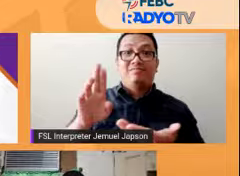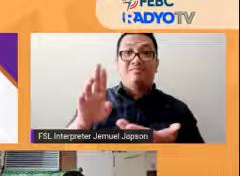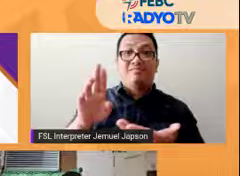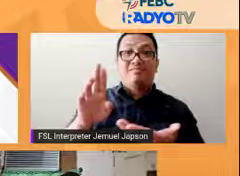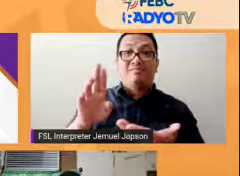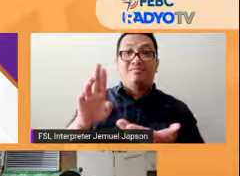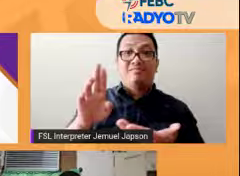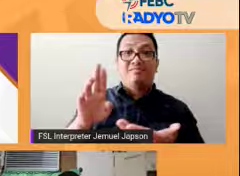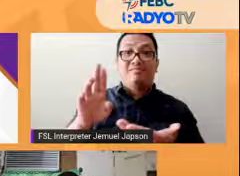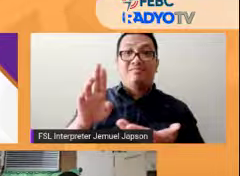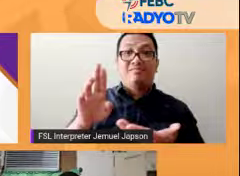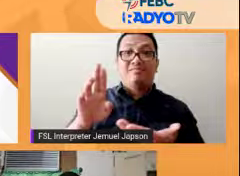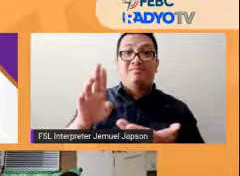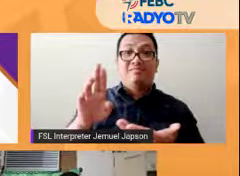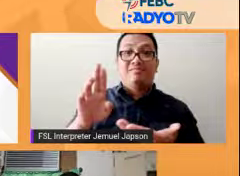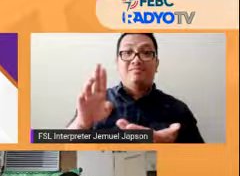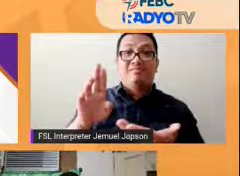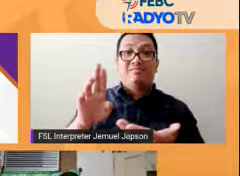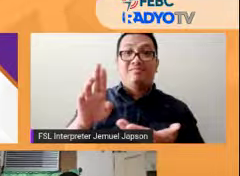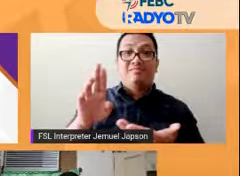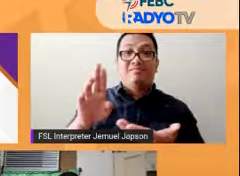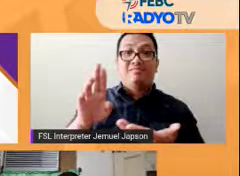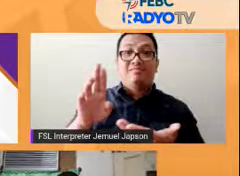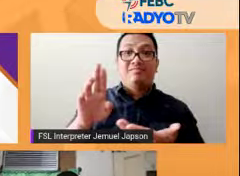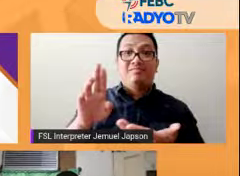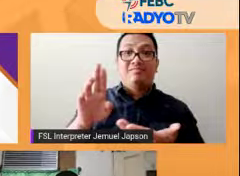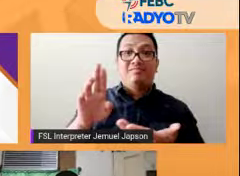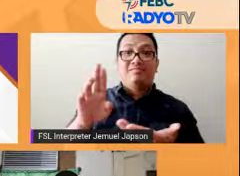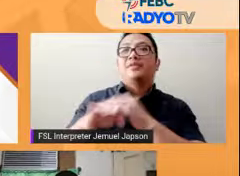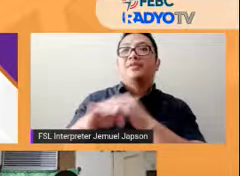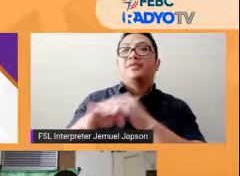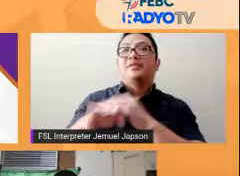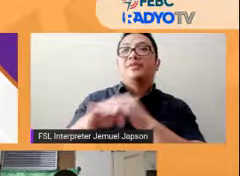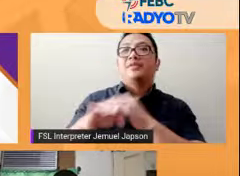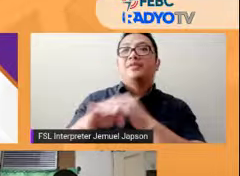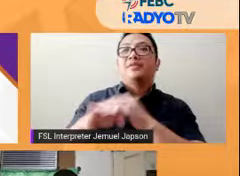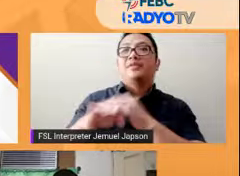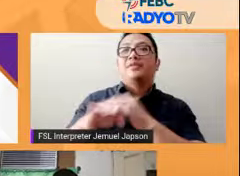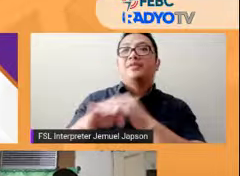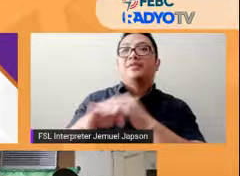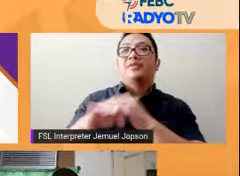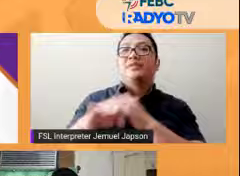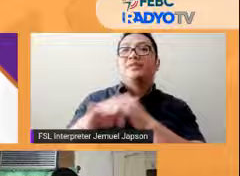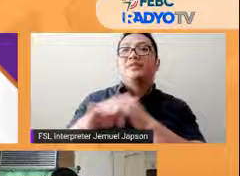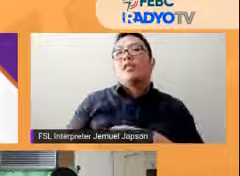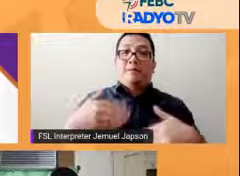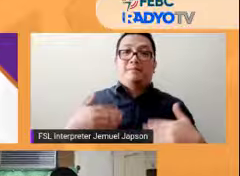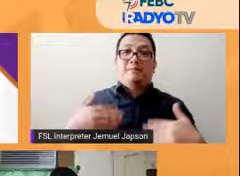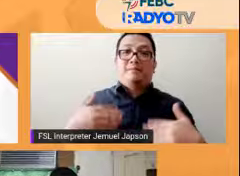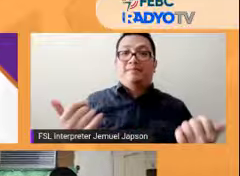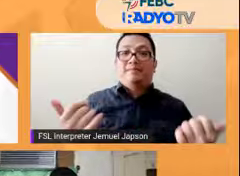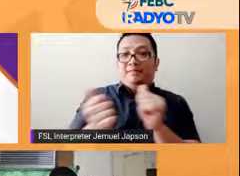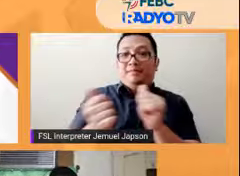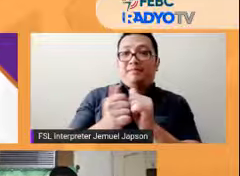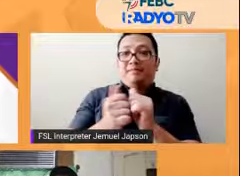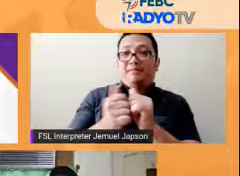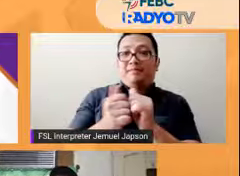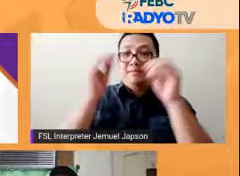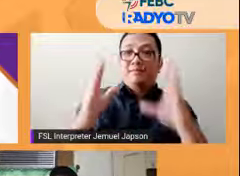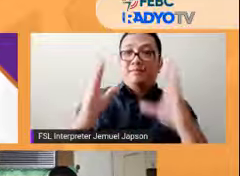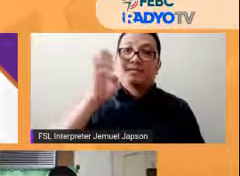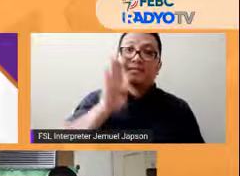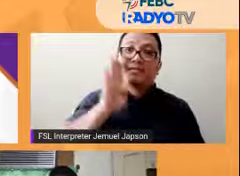episode ng dapat pwede. At masaya po ako na makakasama natin ngayon si Sir Benjo at si Doc Mau. So, pag